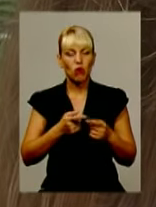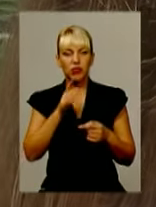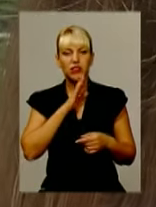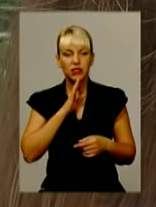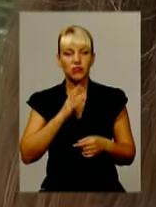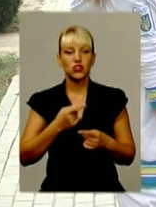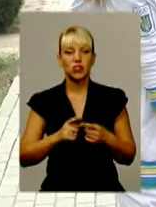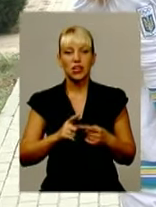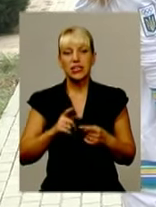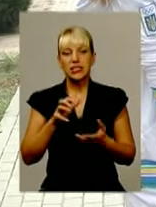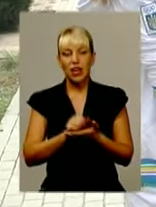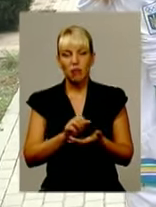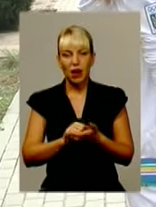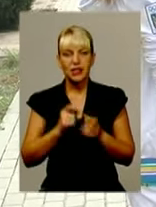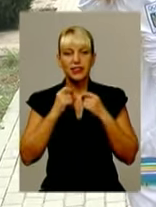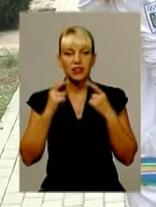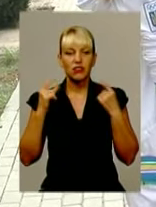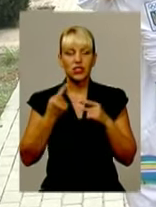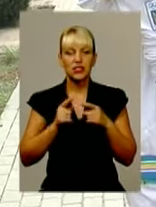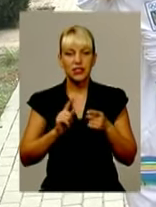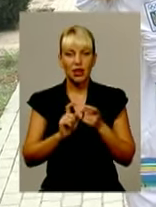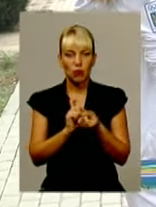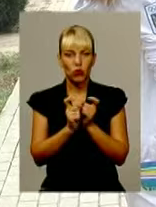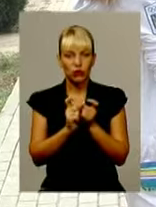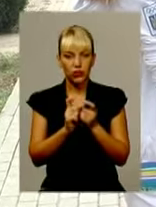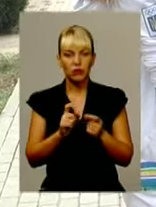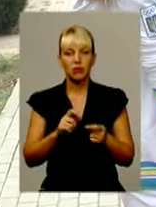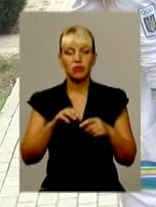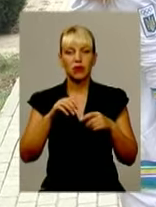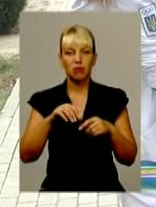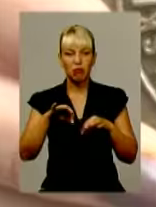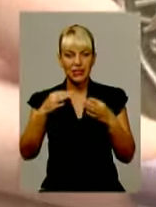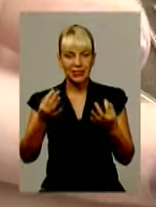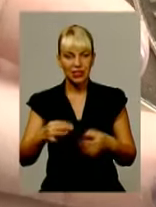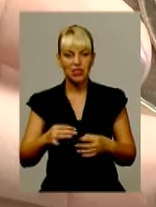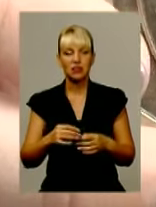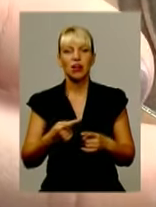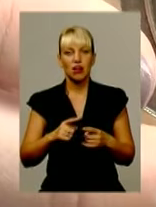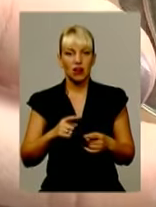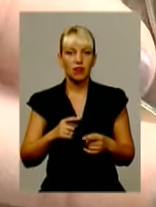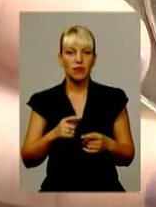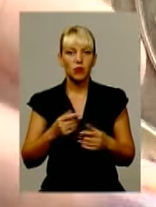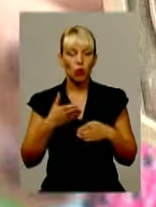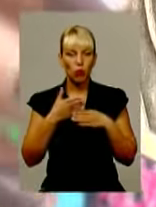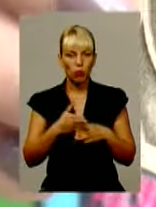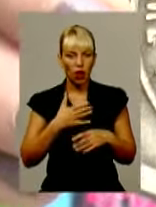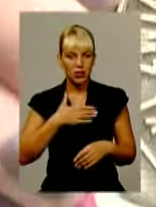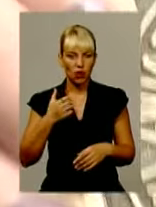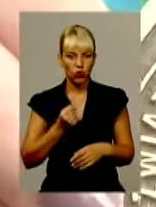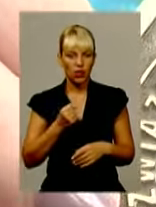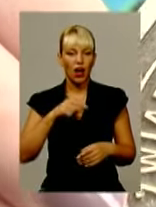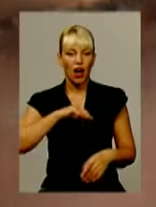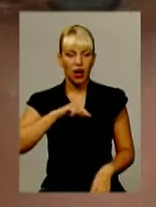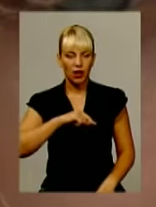відповідне. Займається Тхеквондо. Це бойове мистецтво, каже 11-річна спортсменка, загартовує характер. Часу для страху і хвилювань